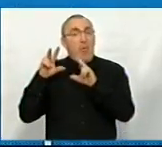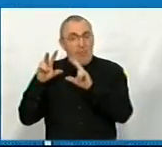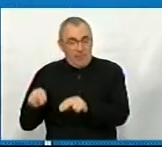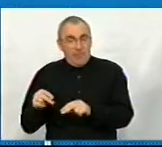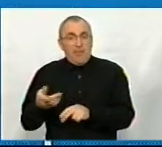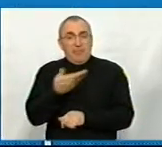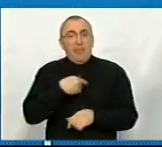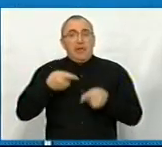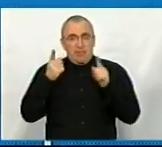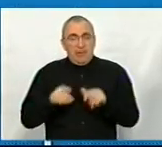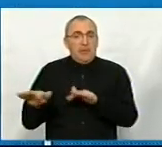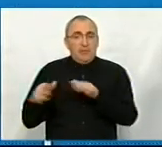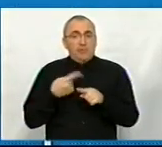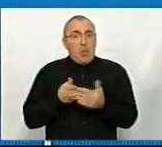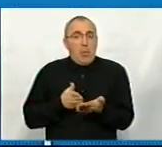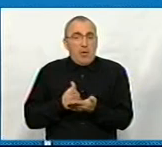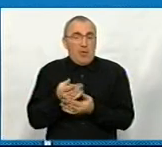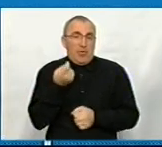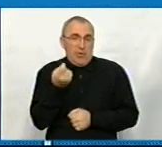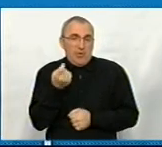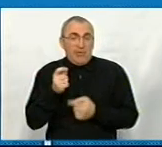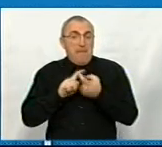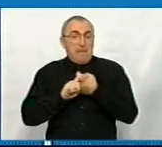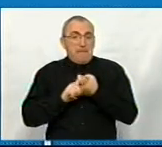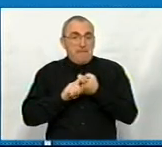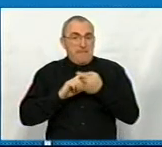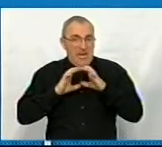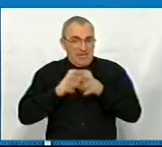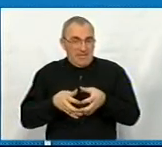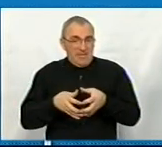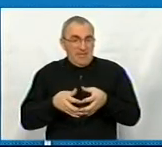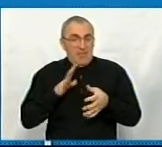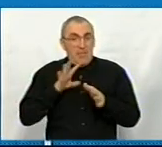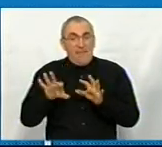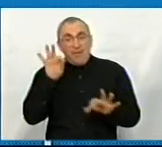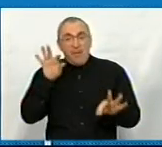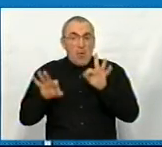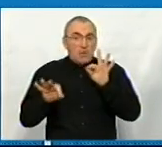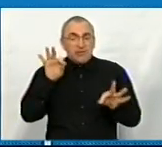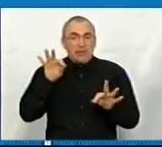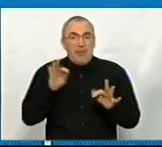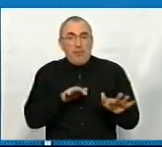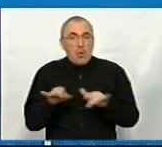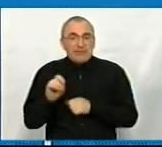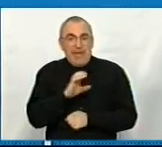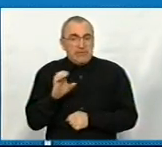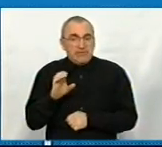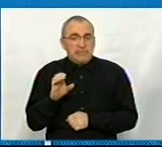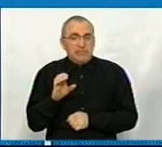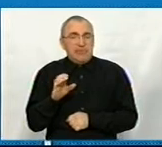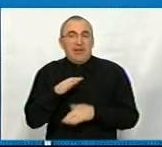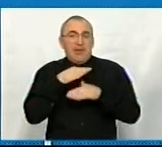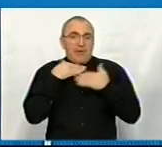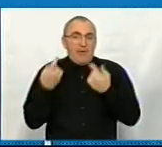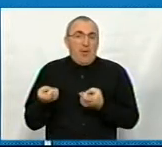Так, ми дійсно рухаємося в цьому напрямку, трошечки пандемія. Спочатку був виборчий процес, і не